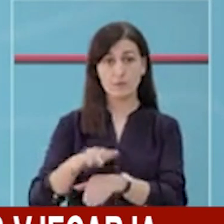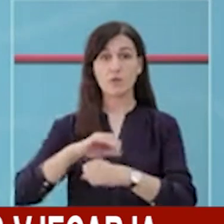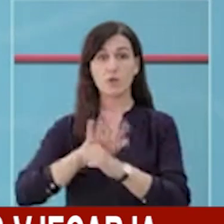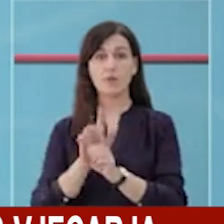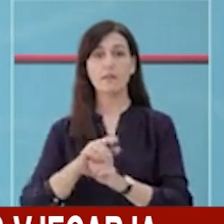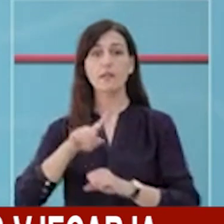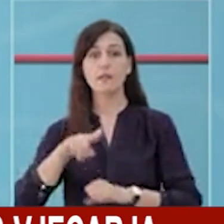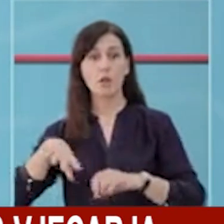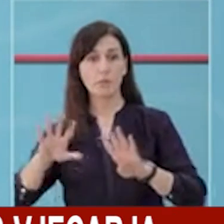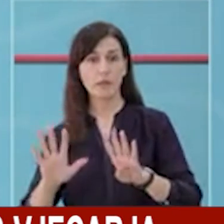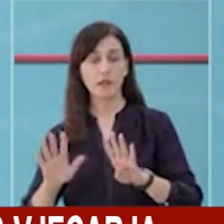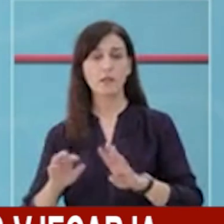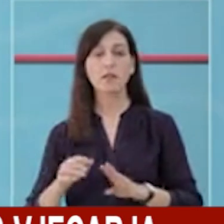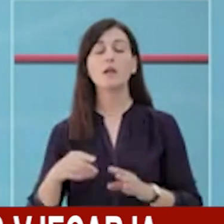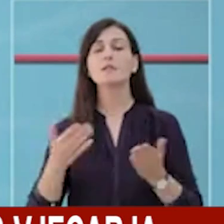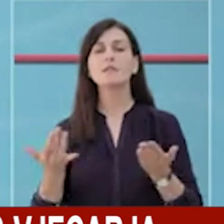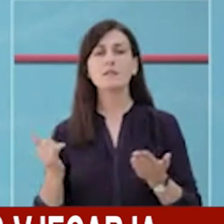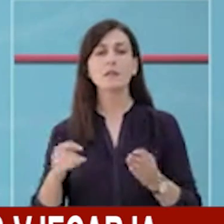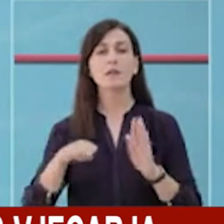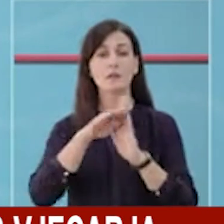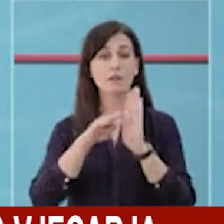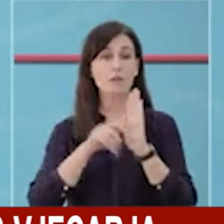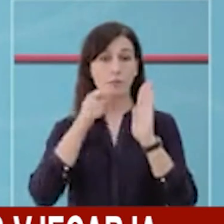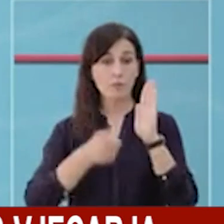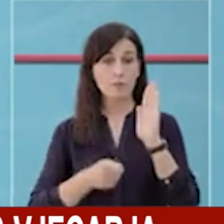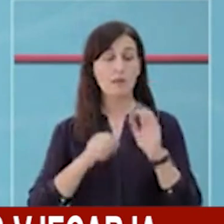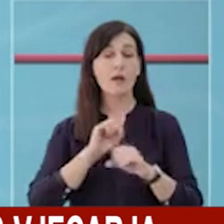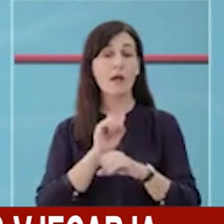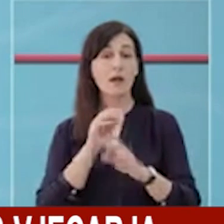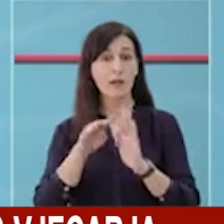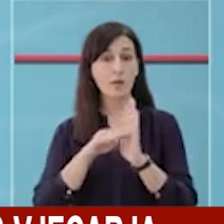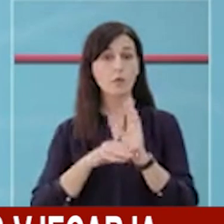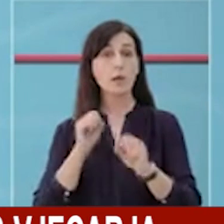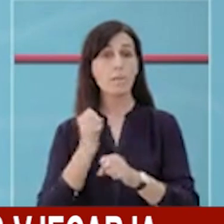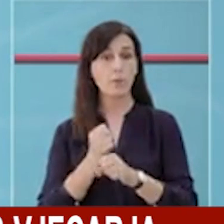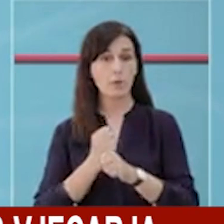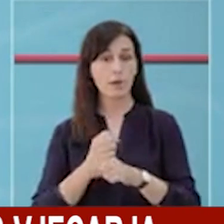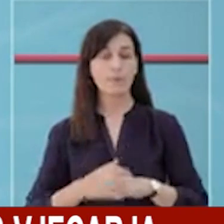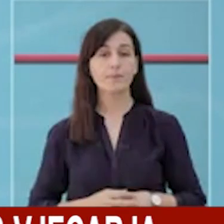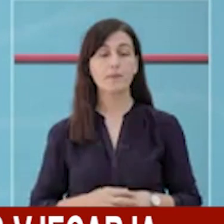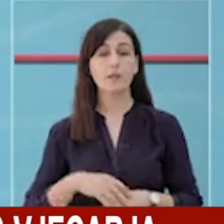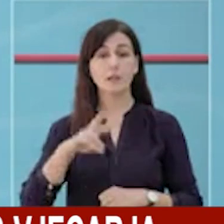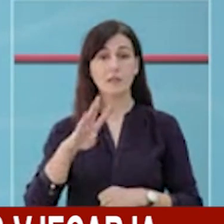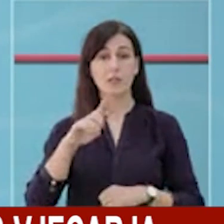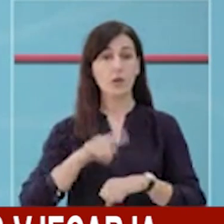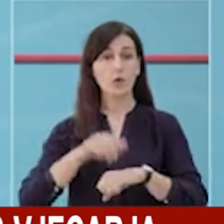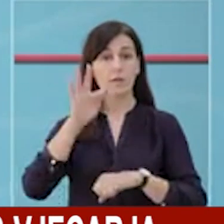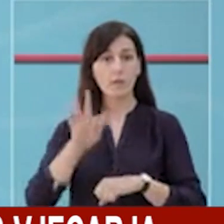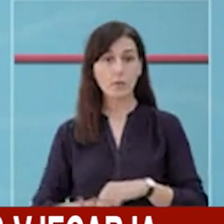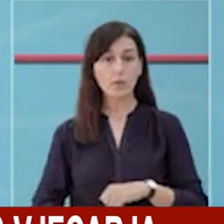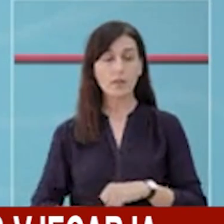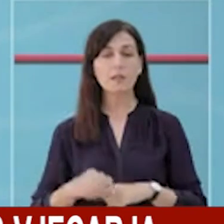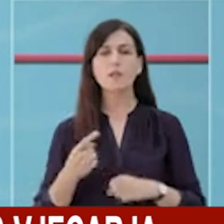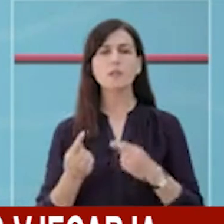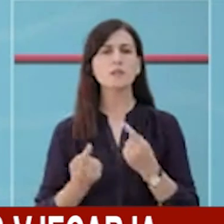protokollet e siguris për të ruajtur shëndetin e qytetarve. Ju njoj me të dhënat e 24 orve të fundit dhe situatën